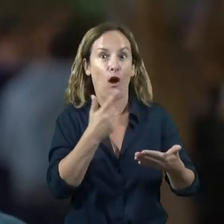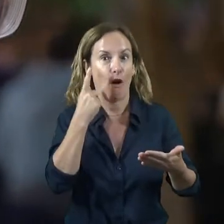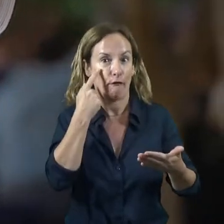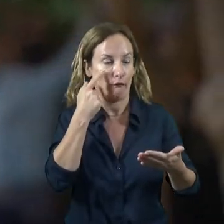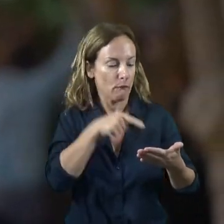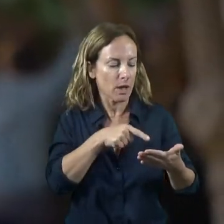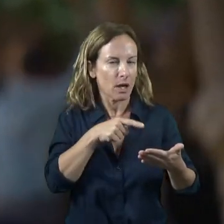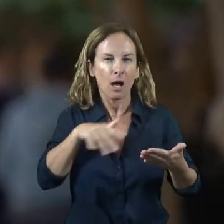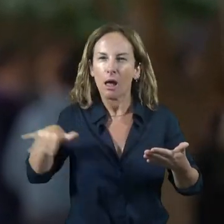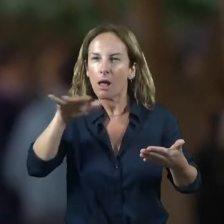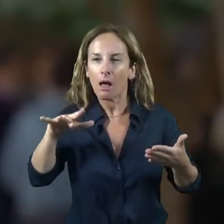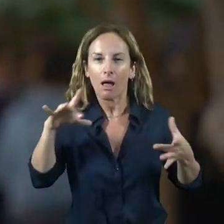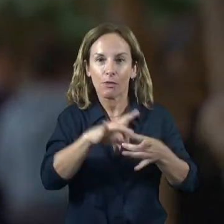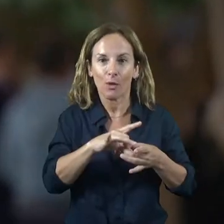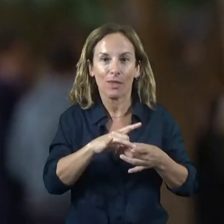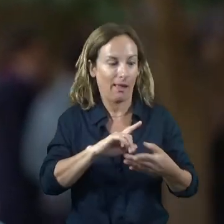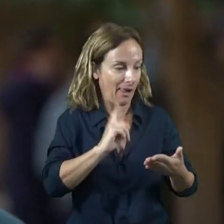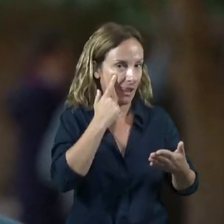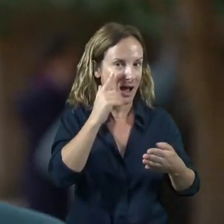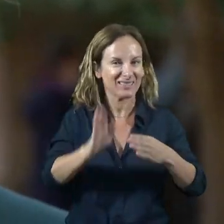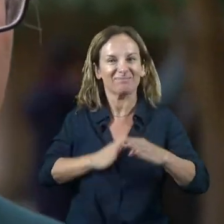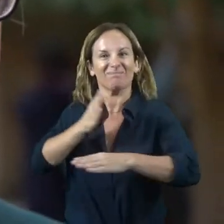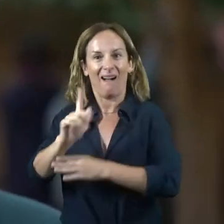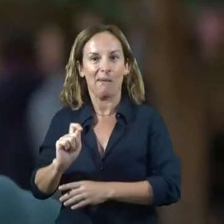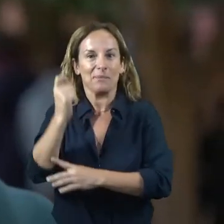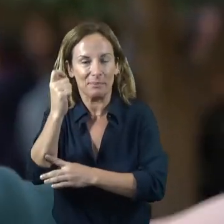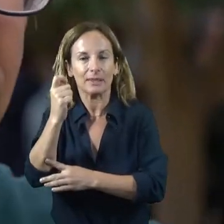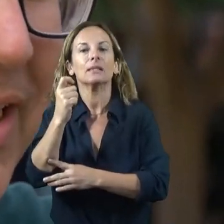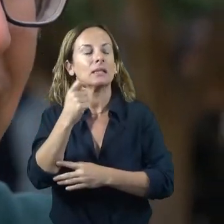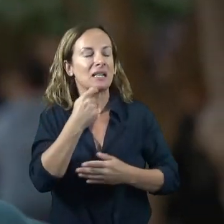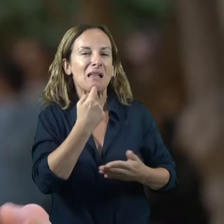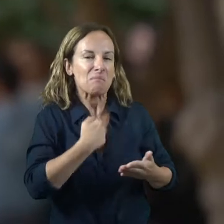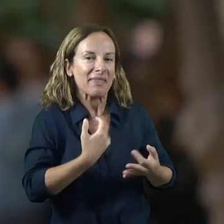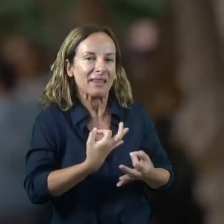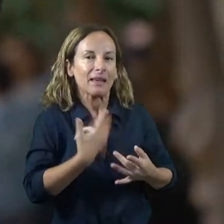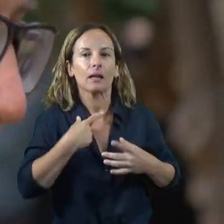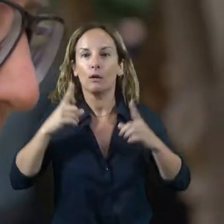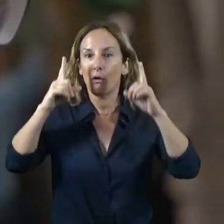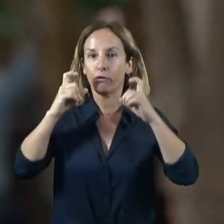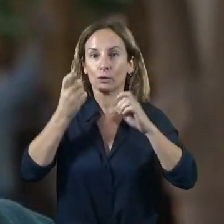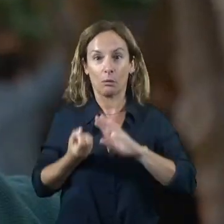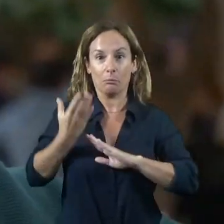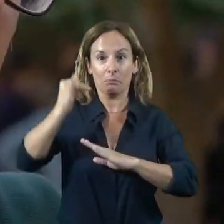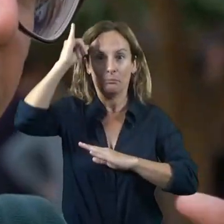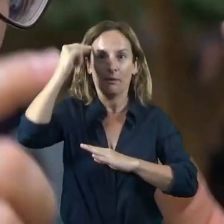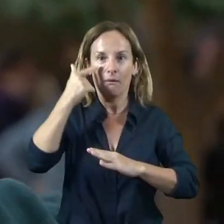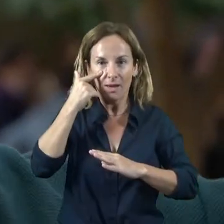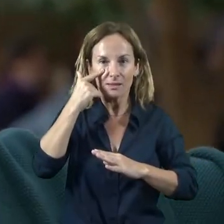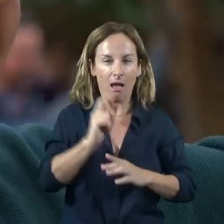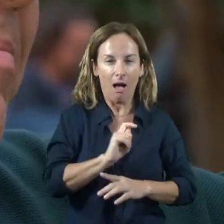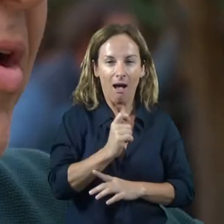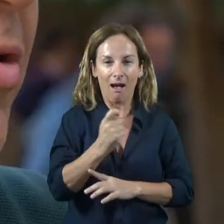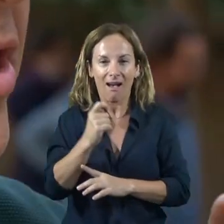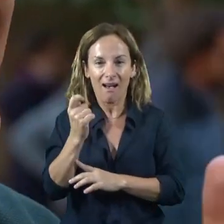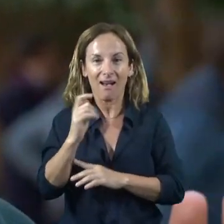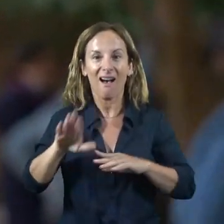i d'una pista que et donin, has de pensar, val, quin lloc és, on hem d'anar, on està aquell lloc, a partir d'aquí, veure què et demanen, fer-te una foto i penjar